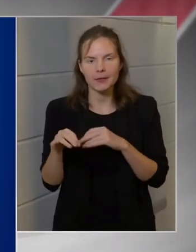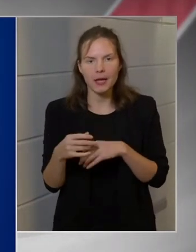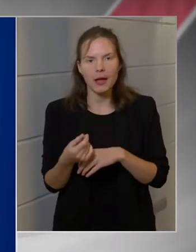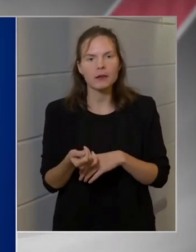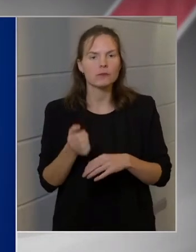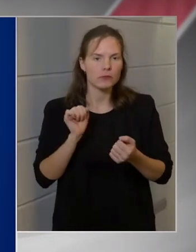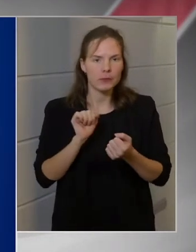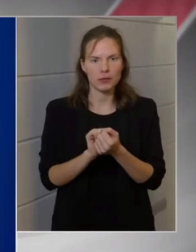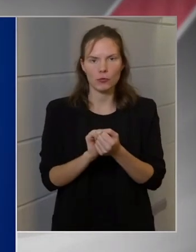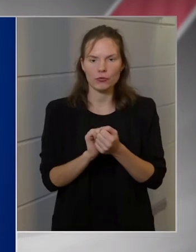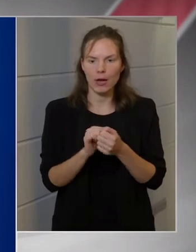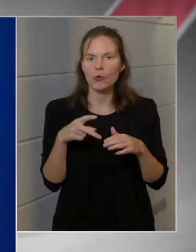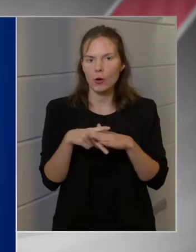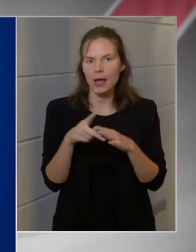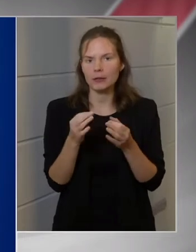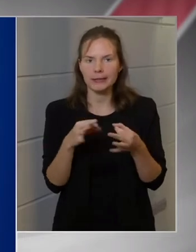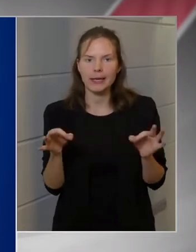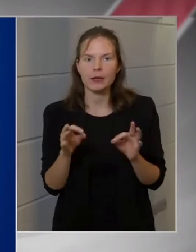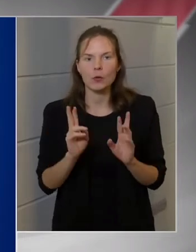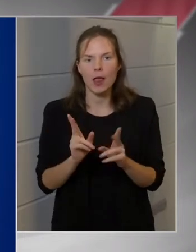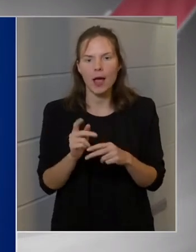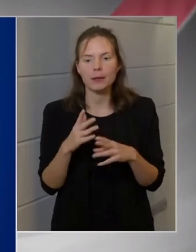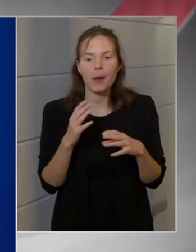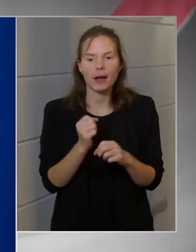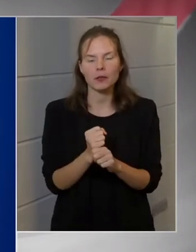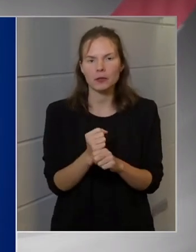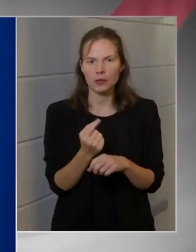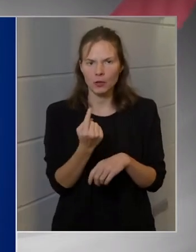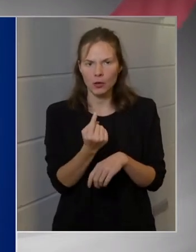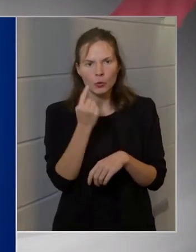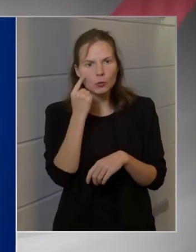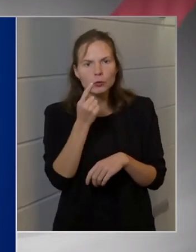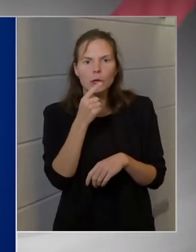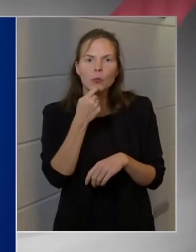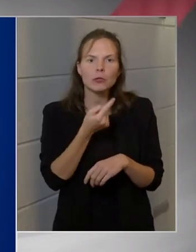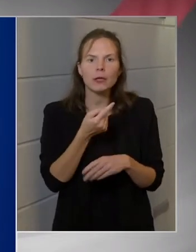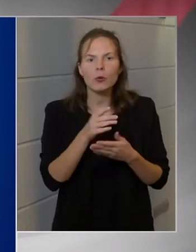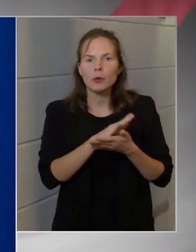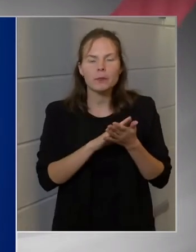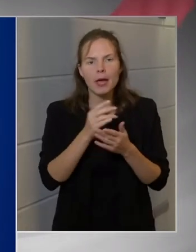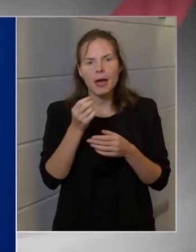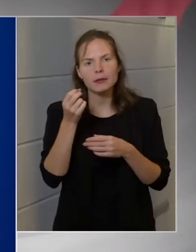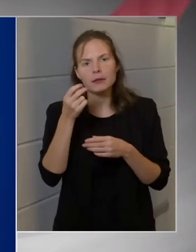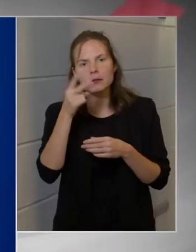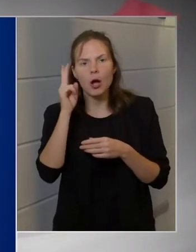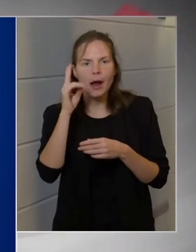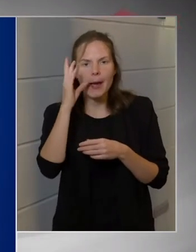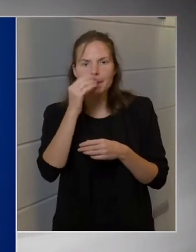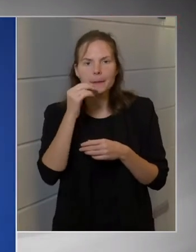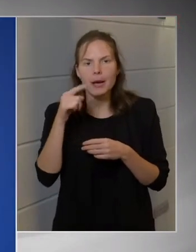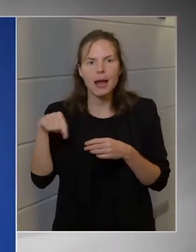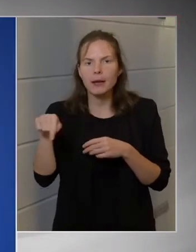biztonságosan, korlátozás nélkül megtarthatók. Ön meg tudja mondani, hogy kik voltak ezek a szakértők, akikre ő akkor utalt?